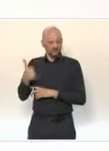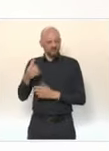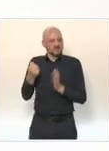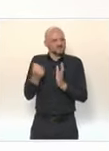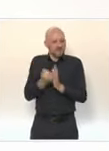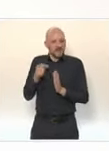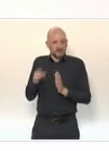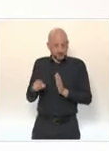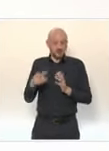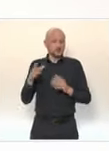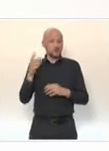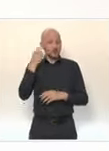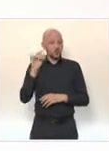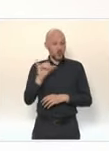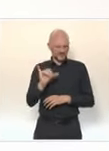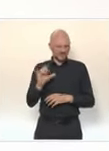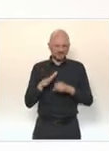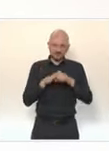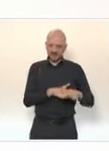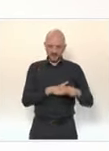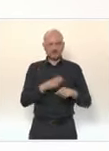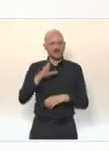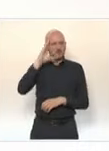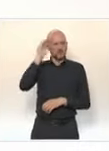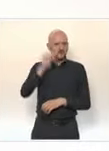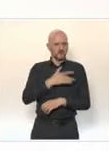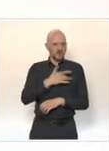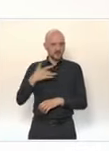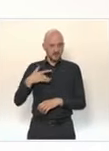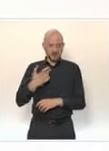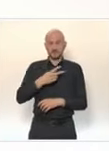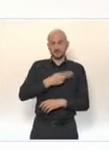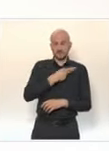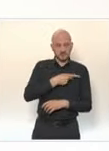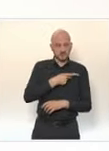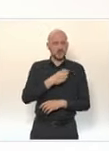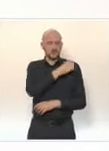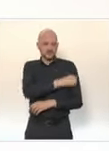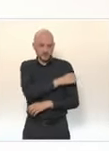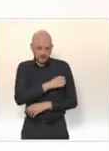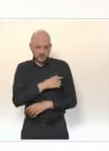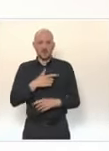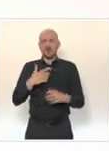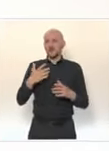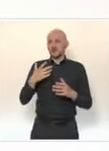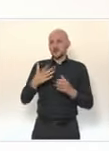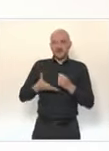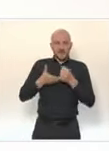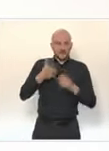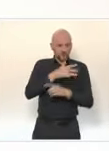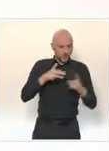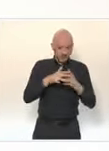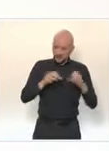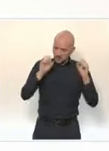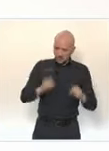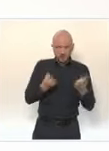médecins, aux infirmiers libéraux qui pourront commencer à le proposer à leurs patients à compter de ce samedi. Je rappelle que ce vaccin, contrairement